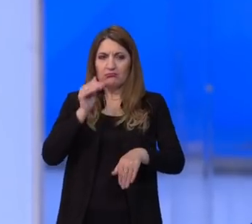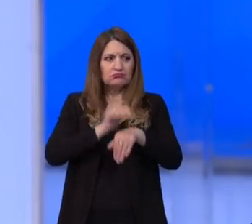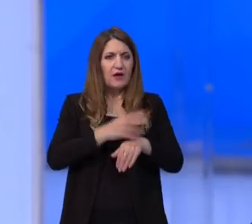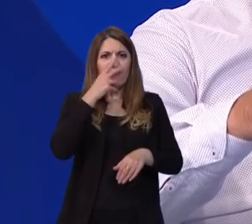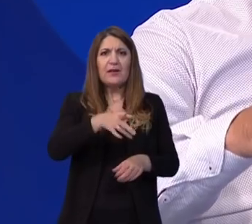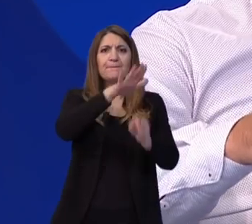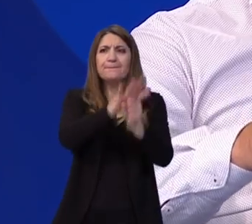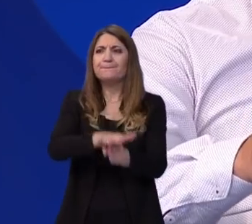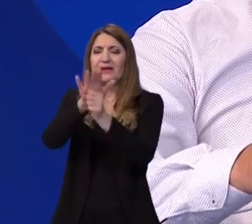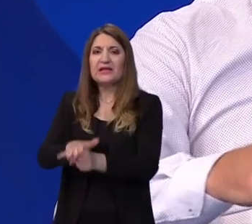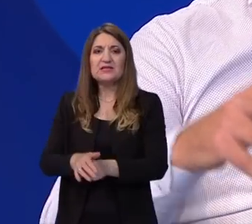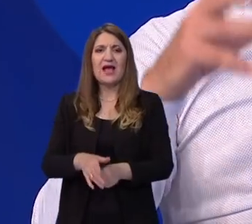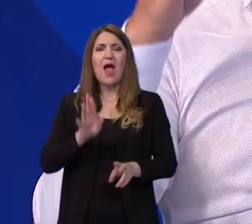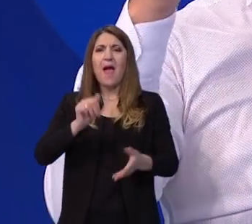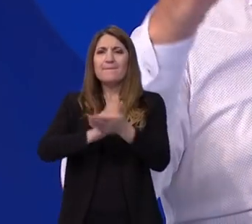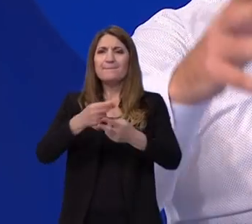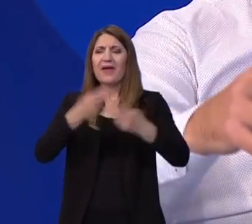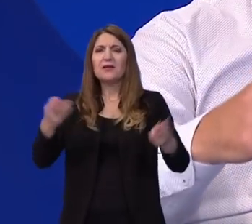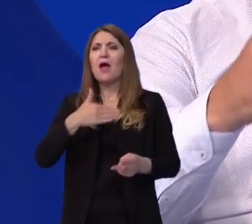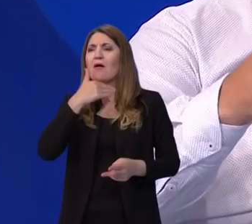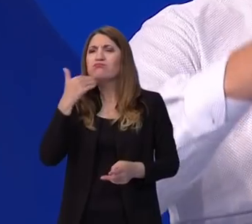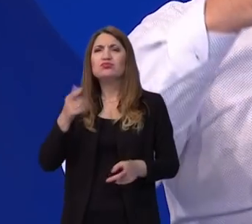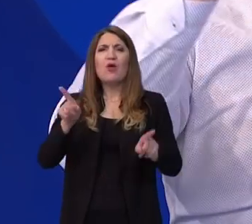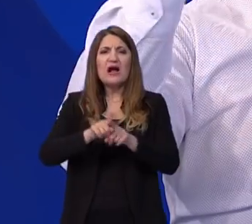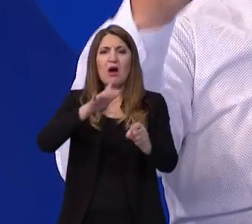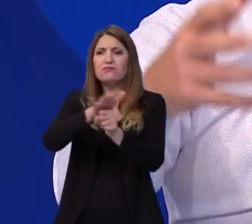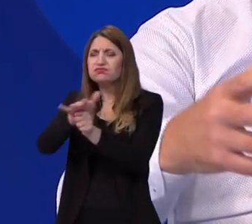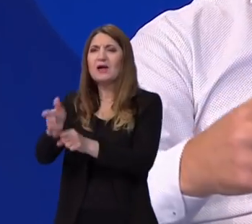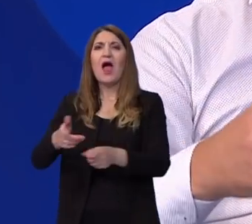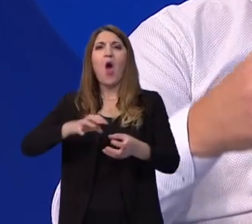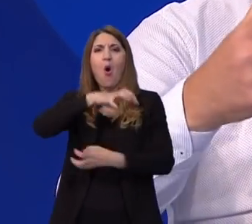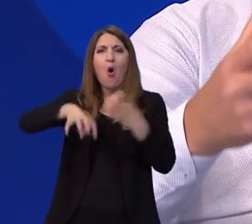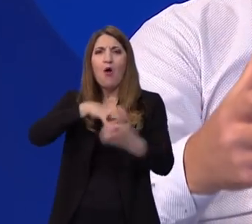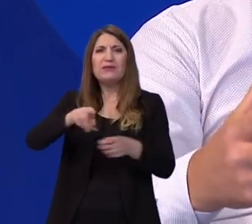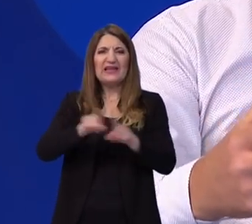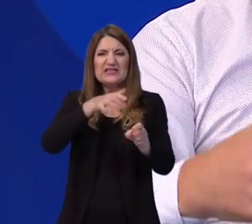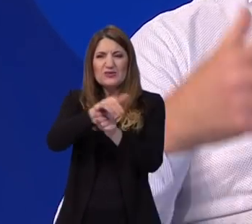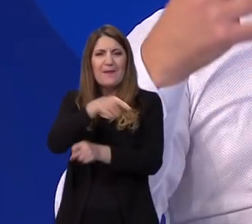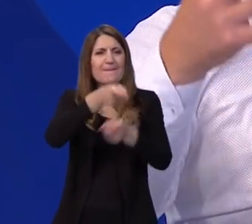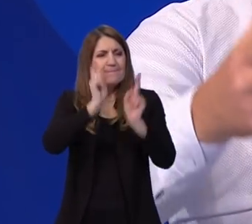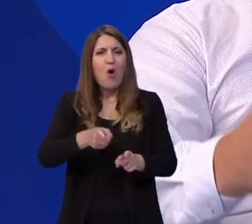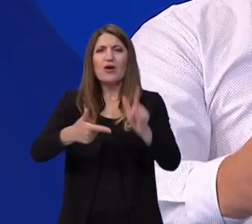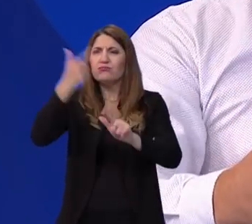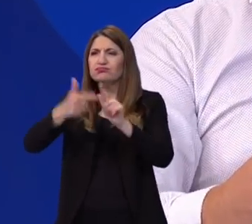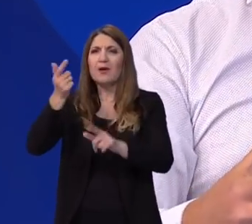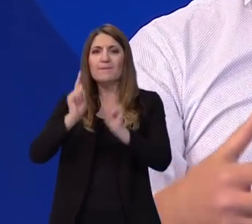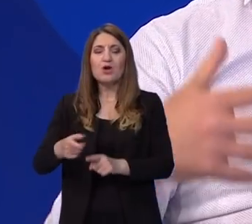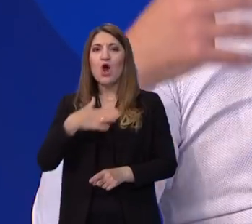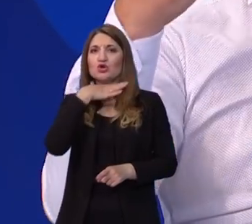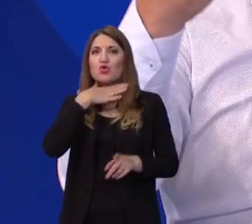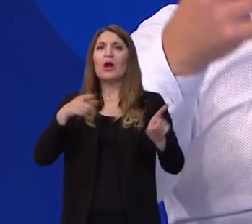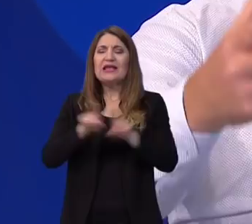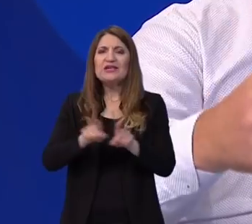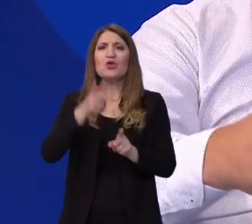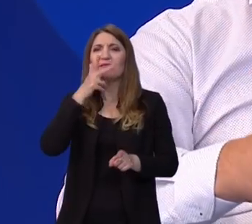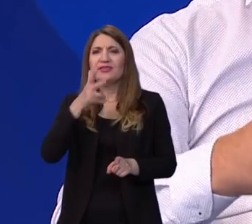strane mediji bombardiraju različite informacije, imaju svoju obitelj koja može tražiti da budu izvrsni, a oni možda toliko ne mogu. Škola opet traži svoje,